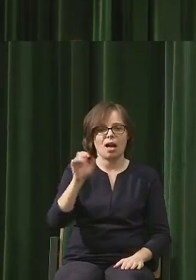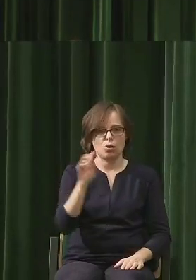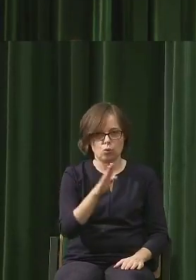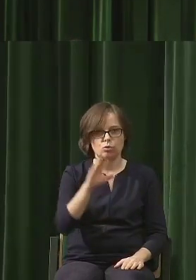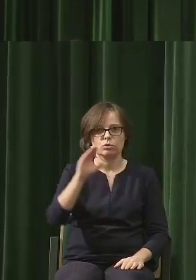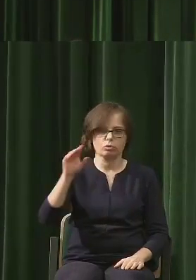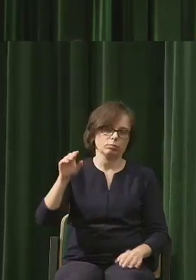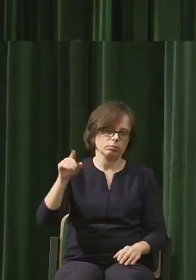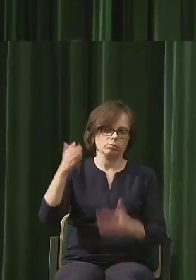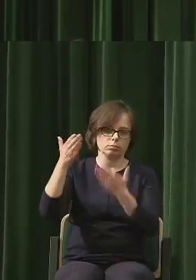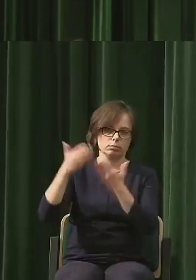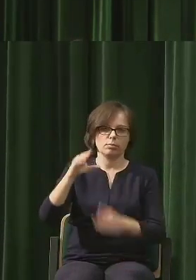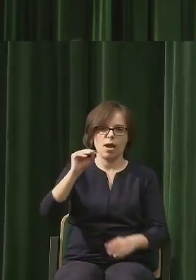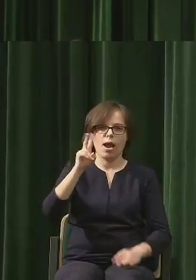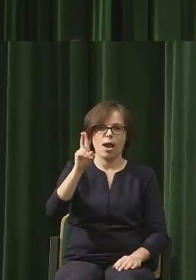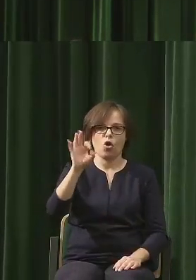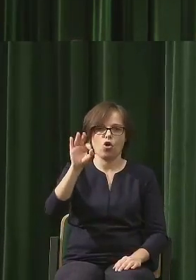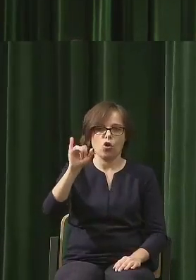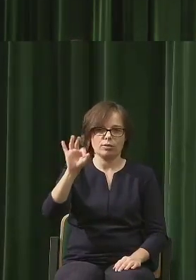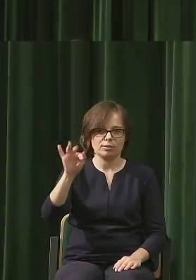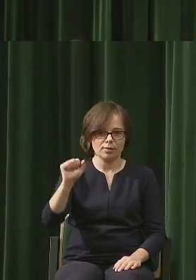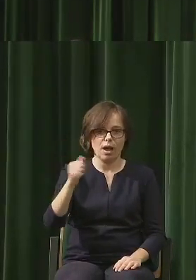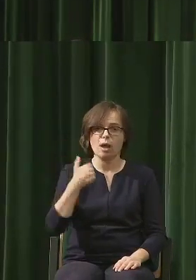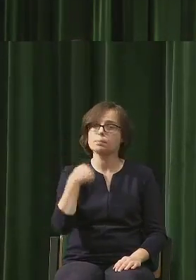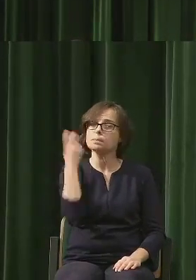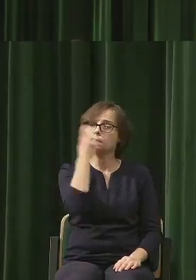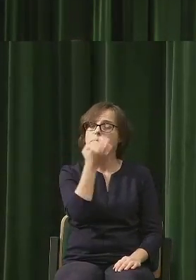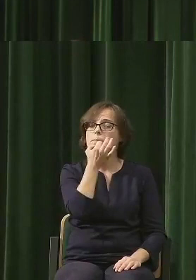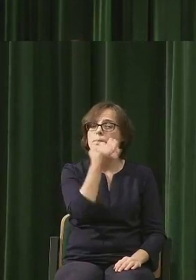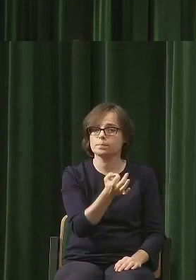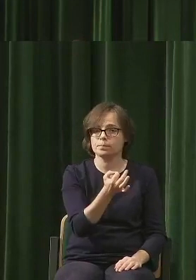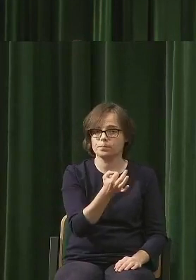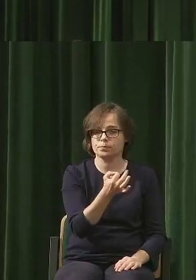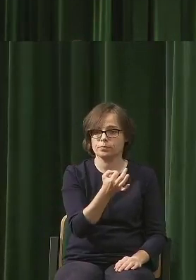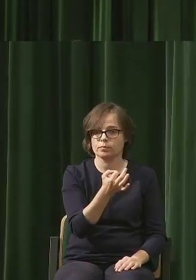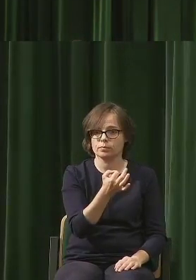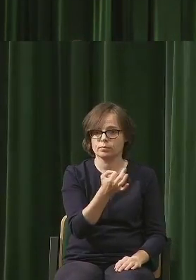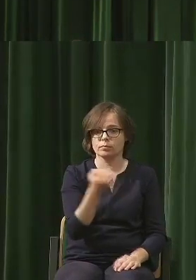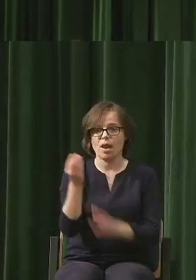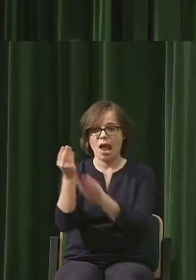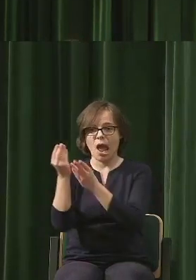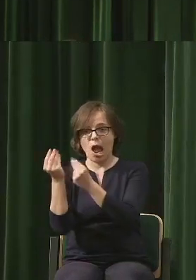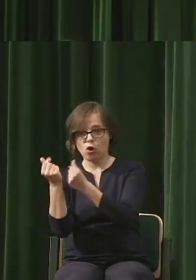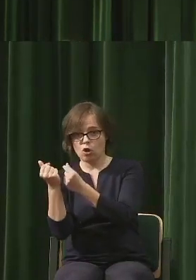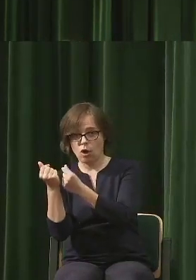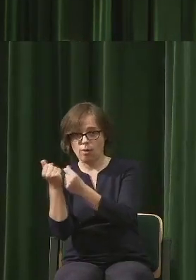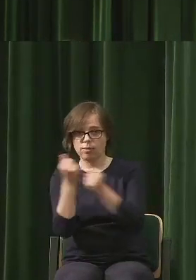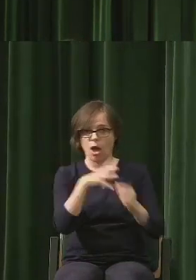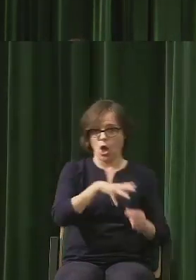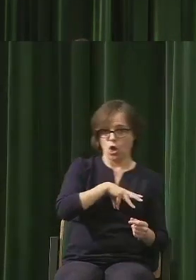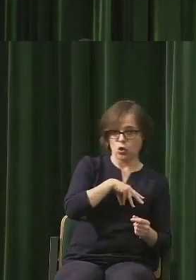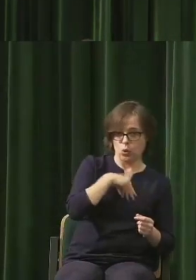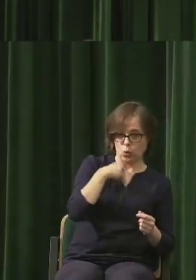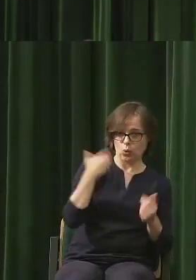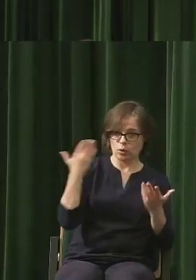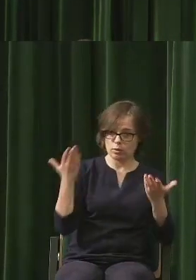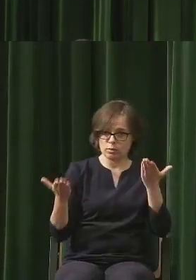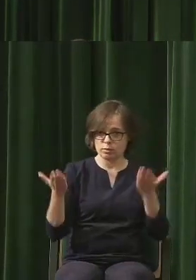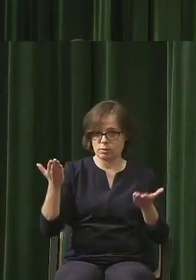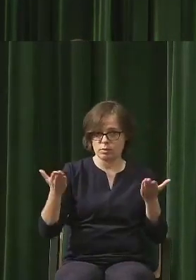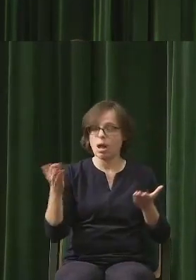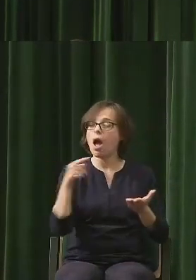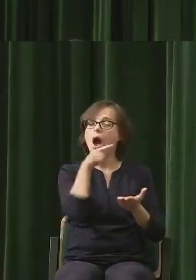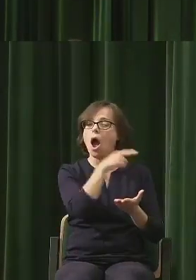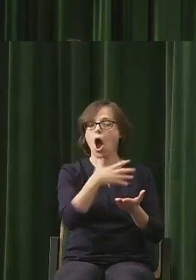się plasuje tutaj w tym, od materii, którą zajmuje się ekonomia i ducha, którego przywołała